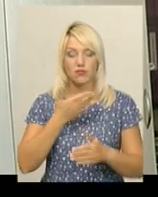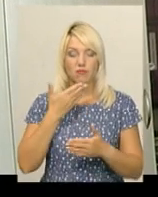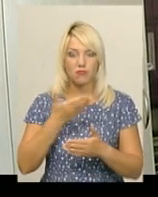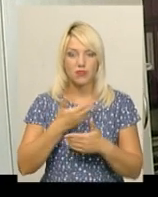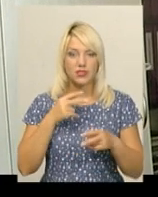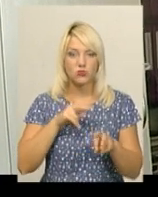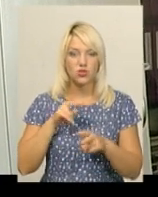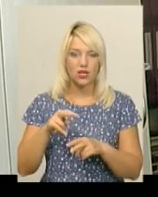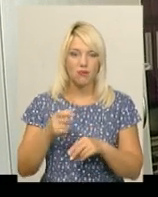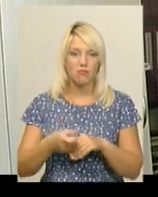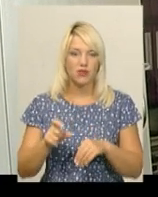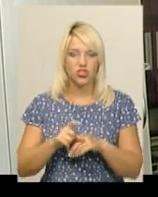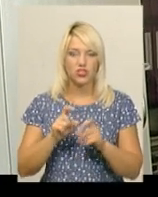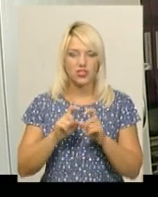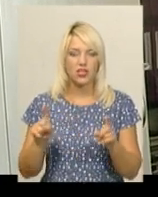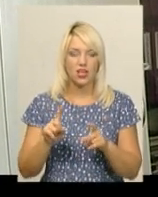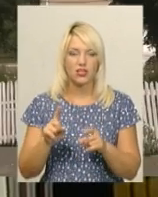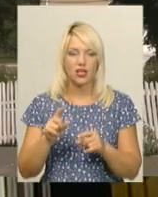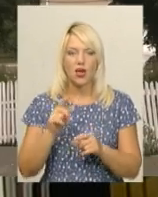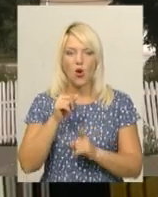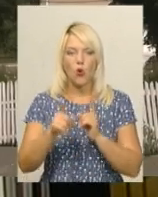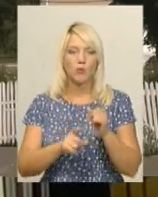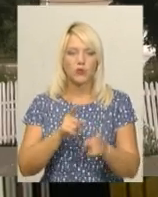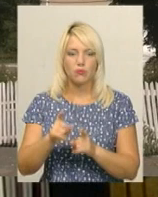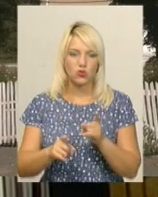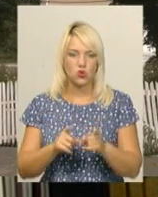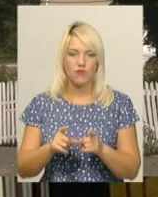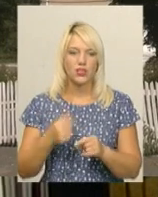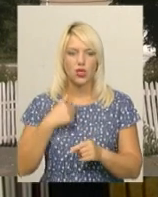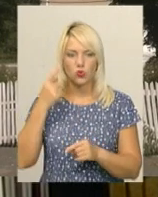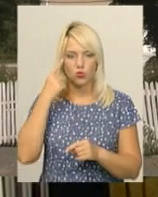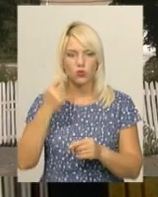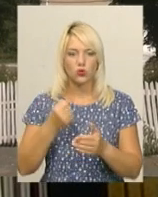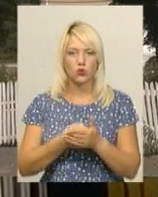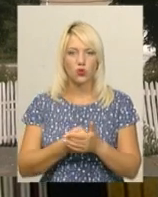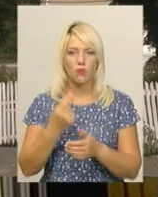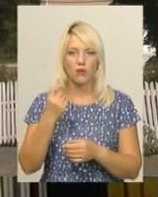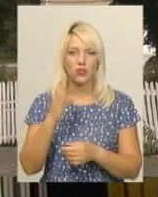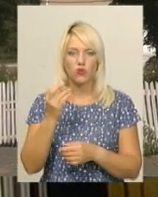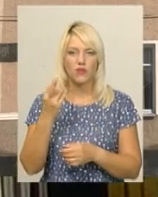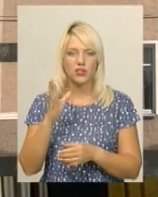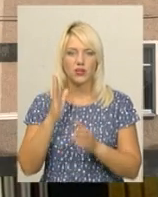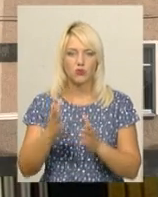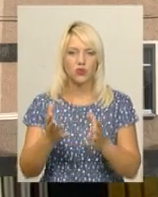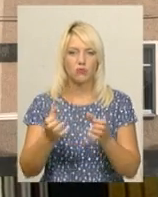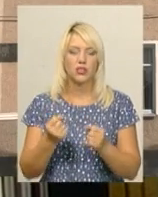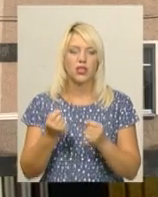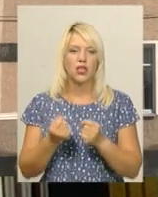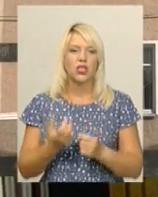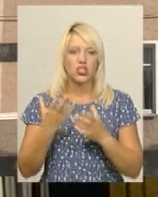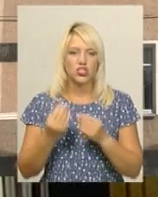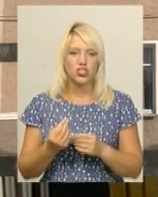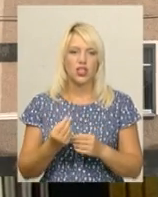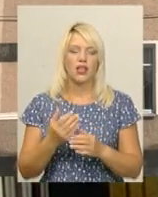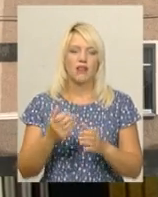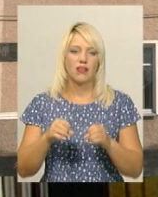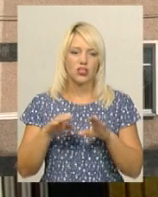більше закладів, які оптимізовані. Я думаю, що до 1 вересня буде прийнято ще ряд рішень стосовно